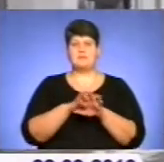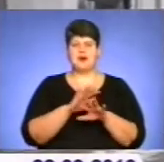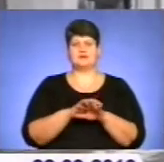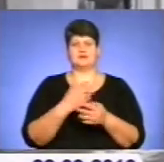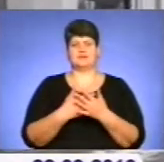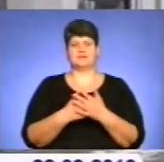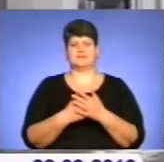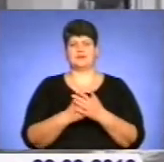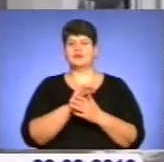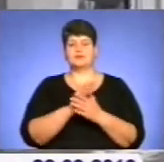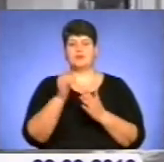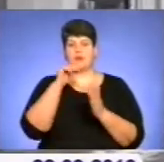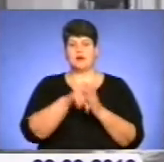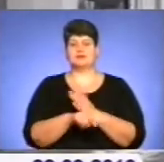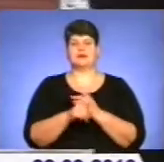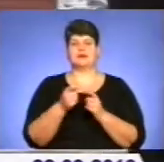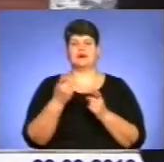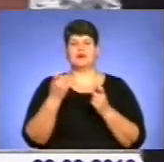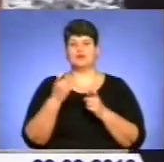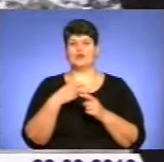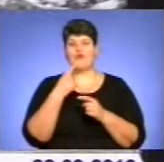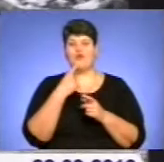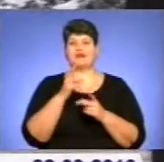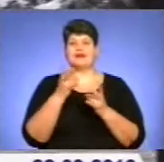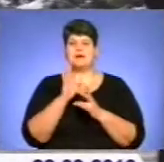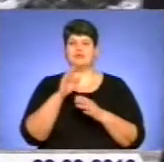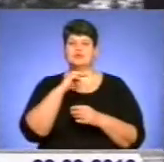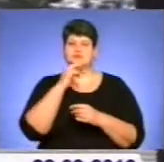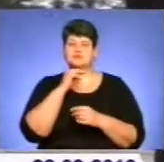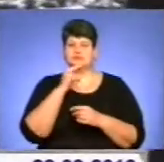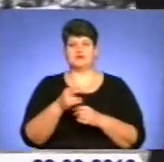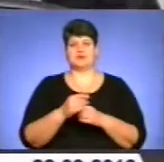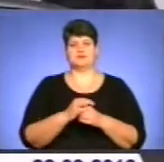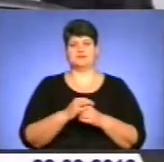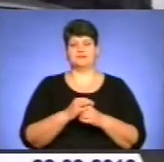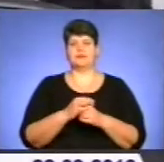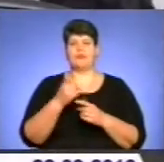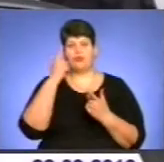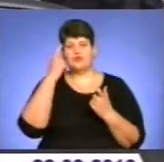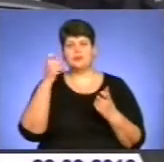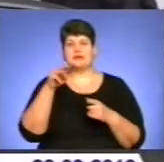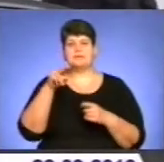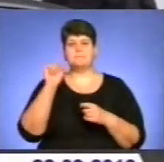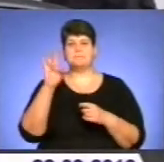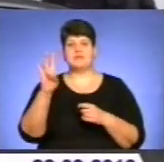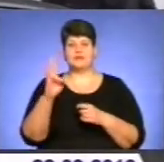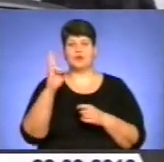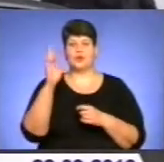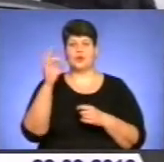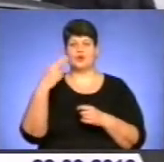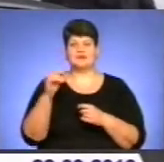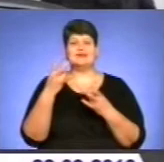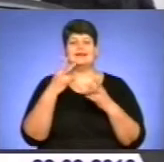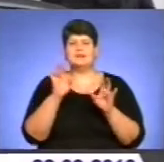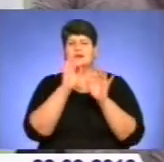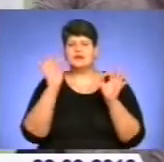Аби не потрапити на гачок такого роду шахраїв, міліціонери радять бути пильними та уважними. Повідомляти пін-коди банківських карток не